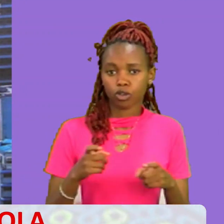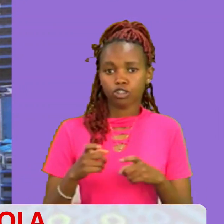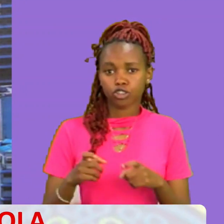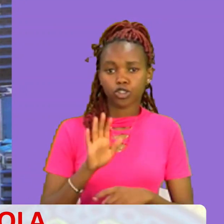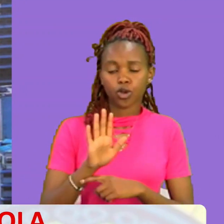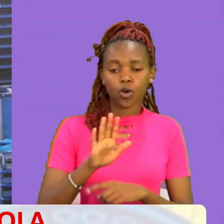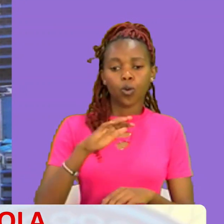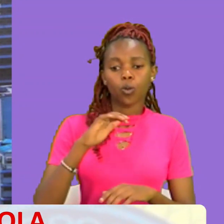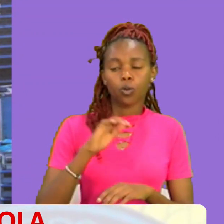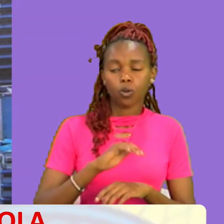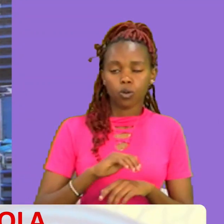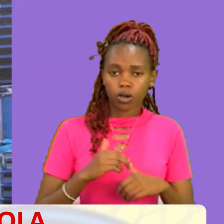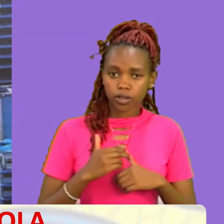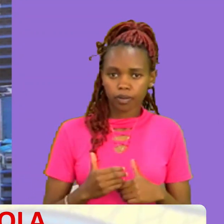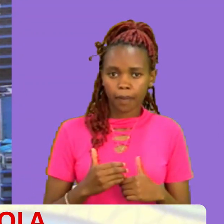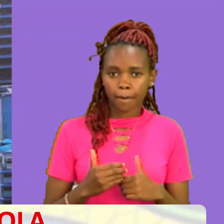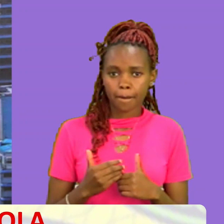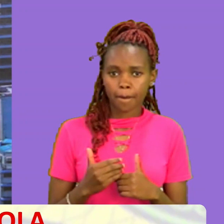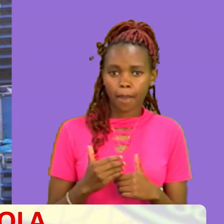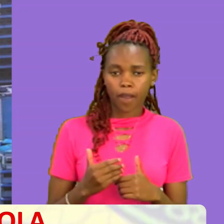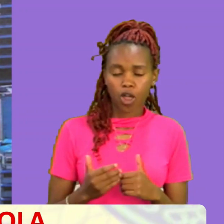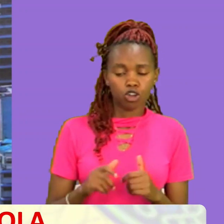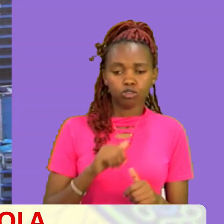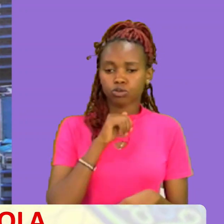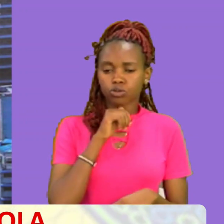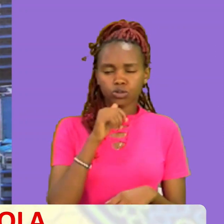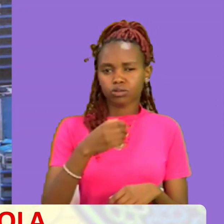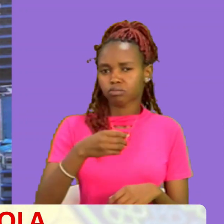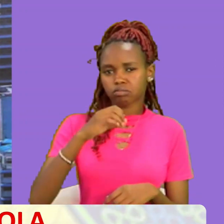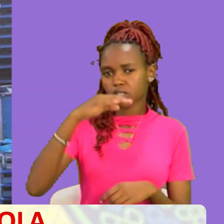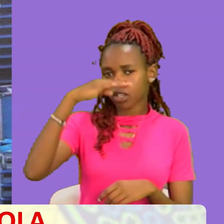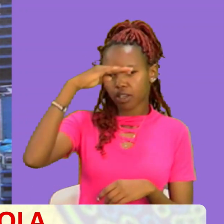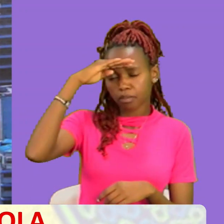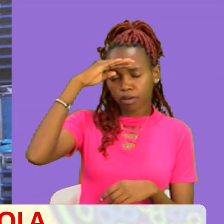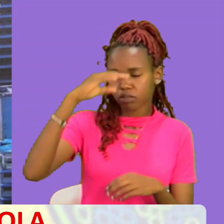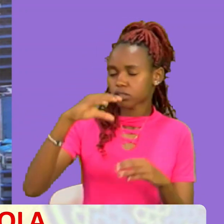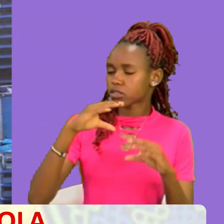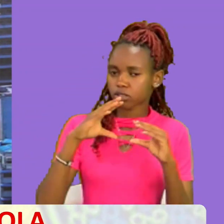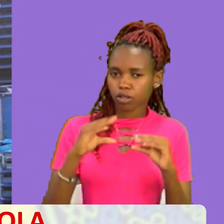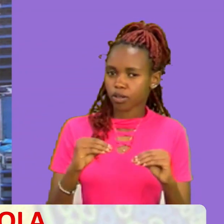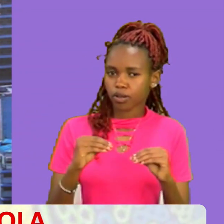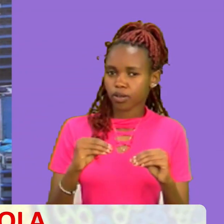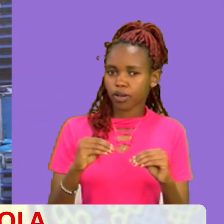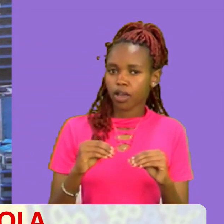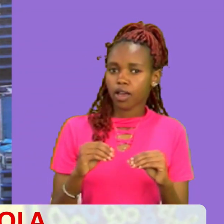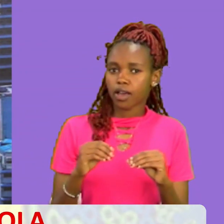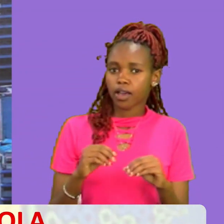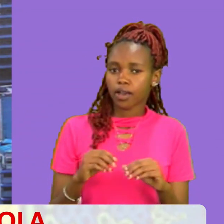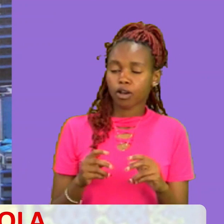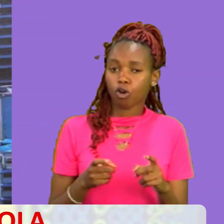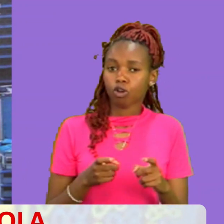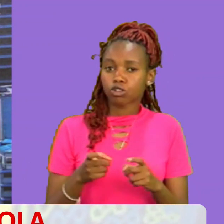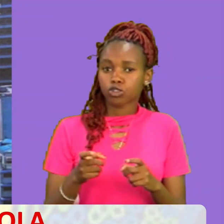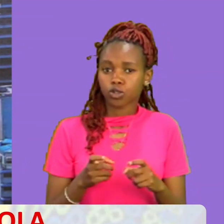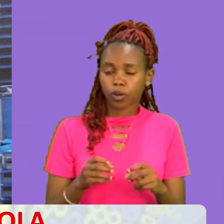wakukufa Ambao siu mwelekeo wakufunyo pombe Ambao siu Mbake yake itakoni mwelekeo Wakukupeleke katika Ufalmu wa mbingu